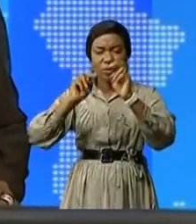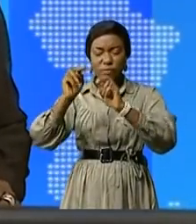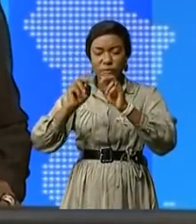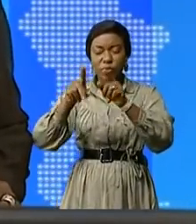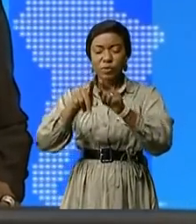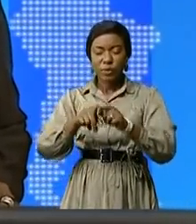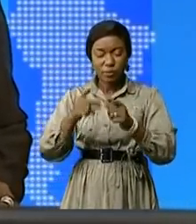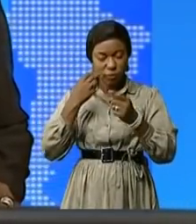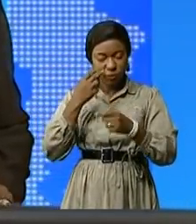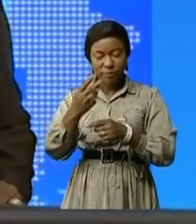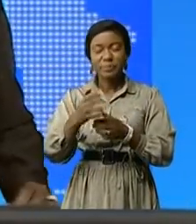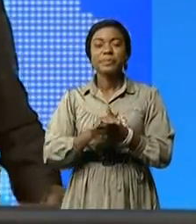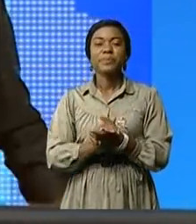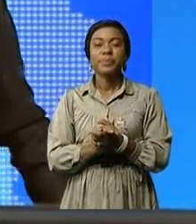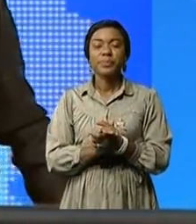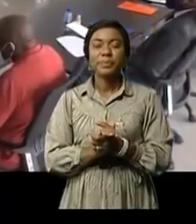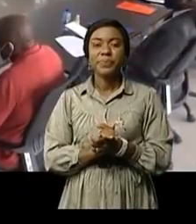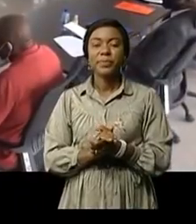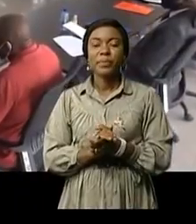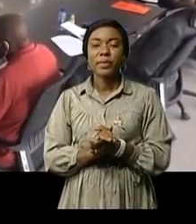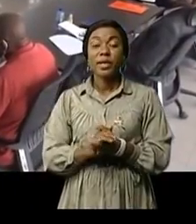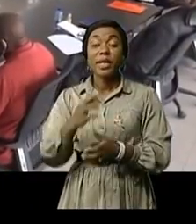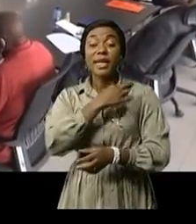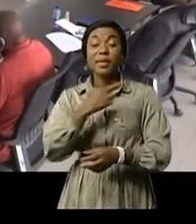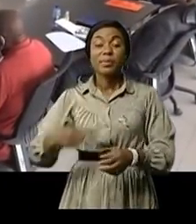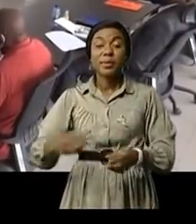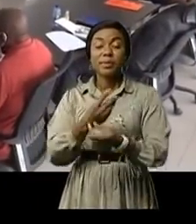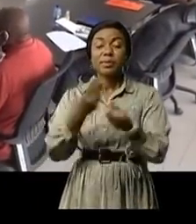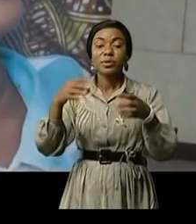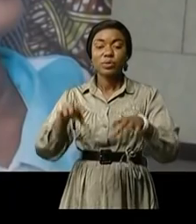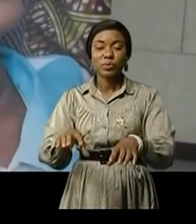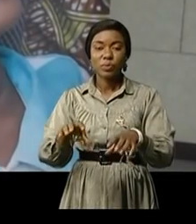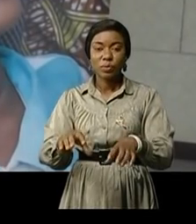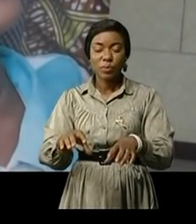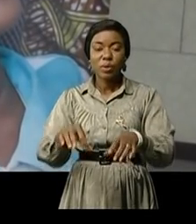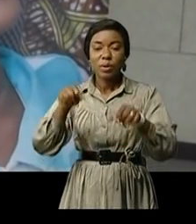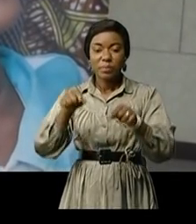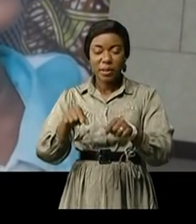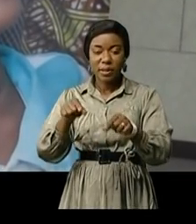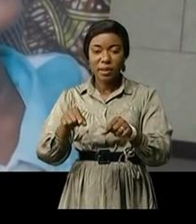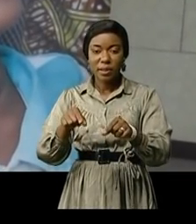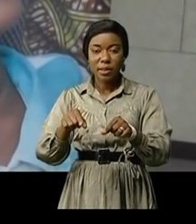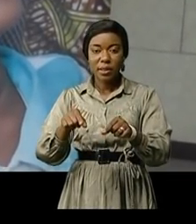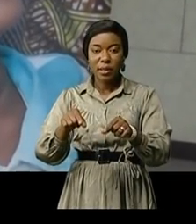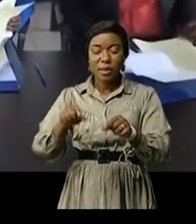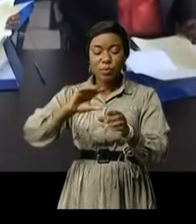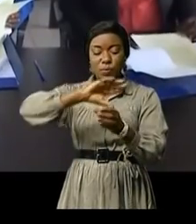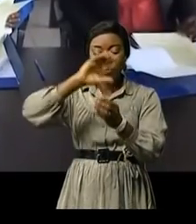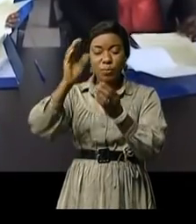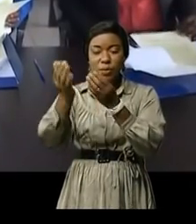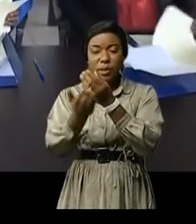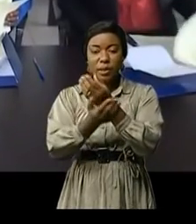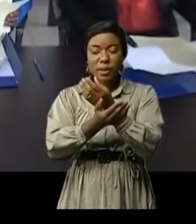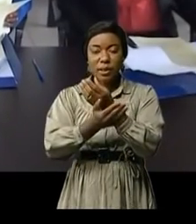reportage de Constance Mamanga. La République démocratique du Congo figure au bas de l'échelle de la couverture vaccinale au monde.